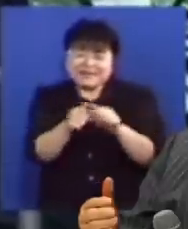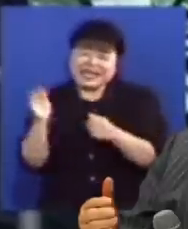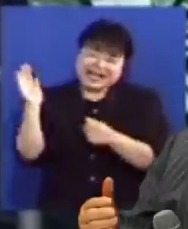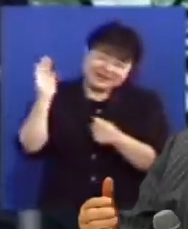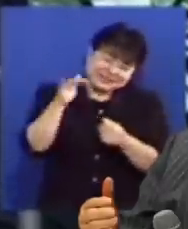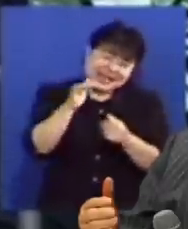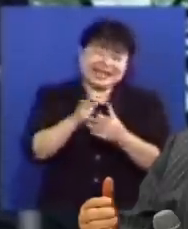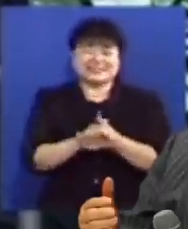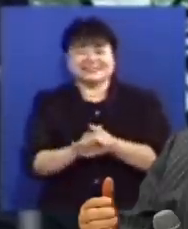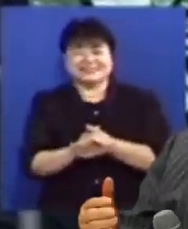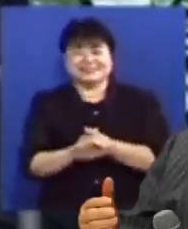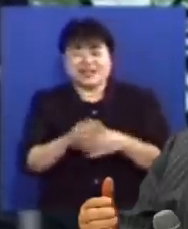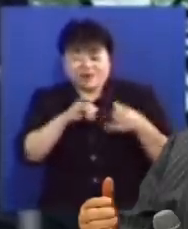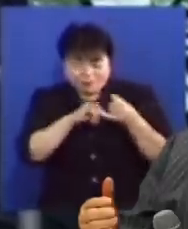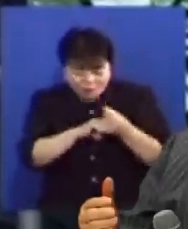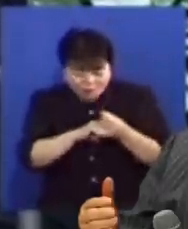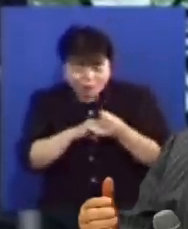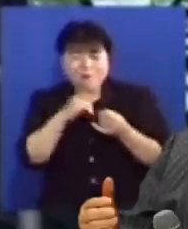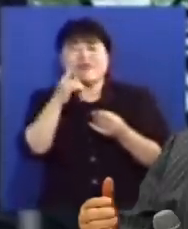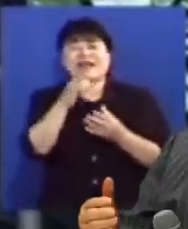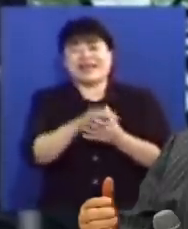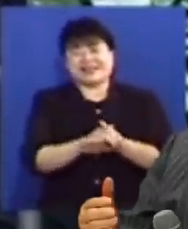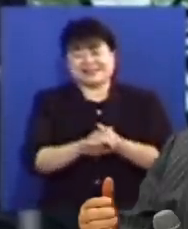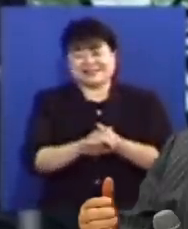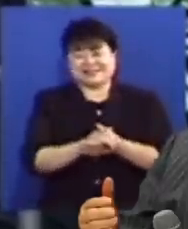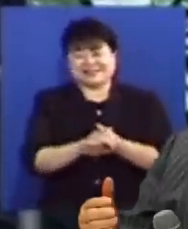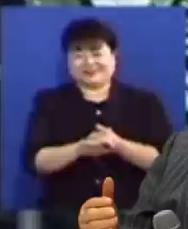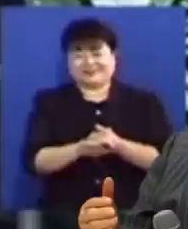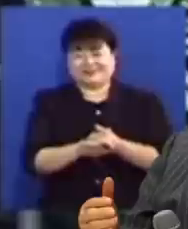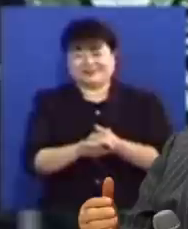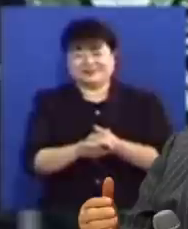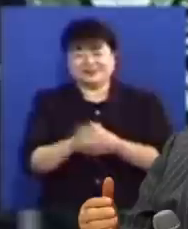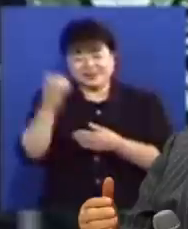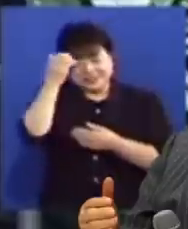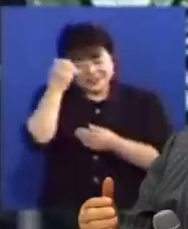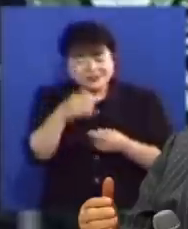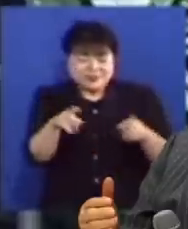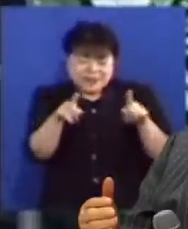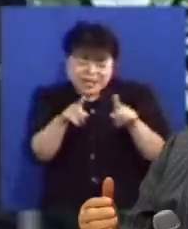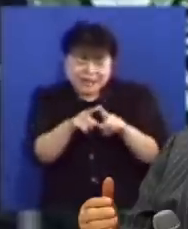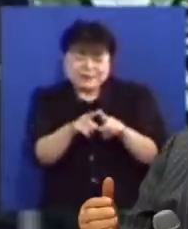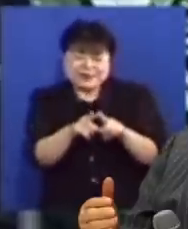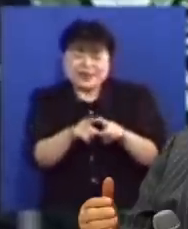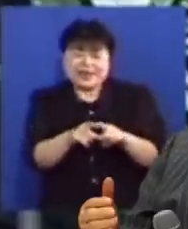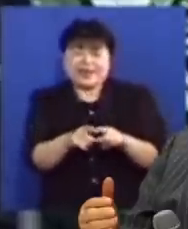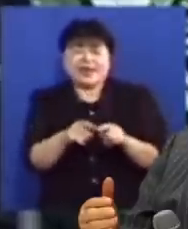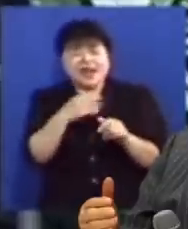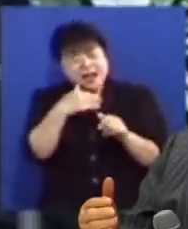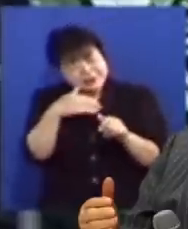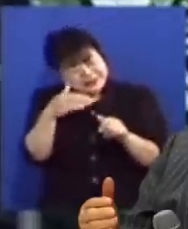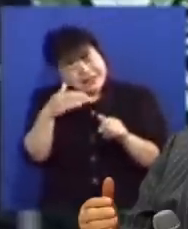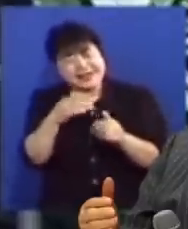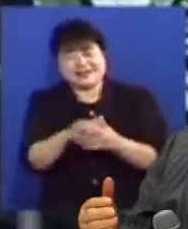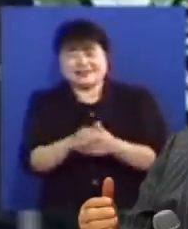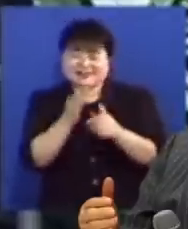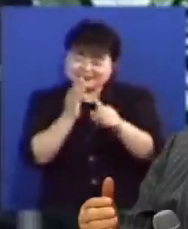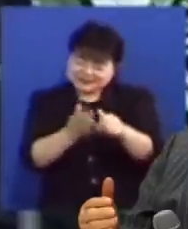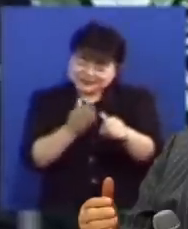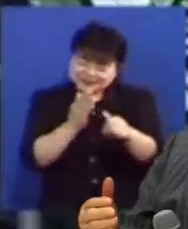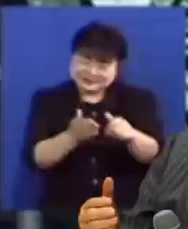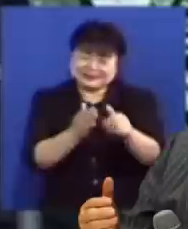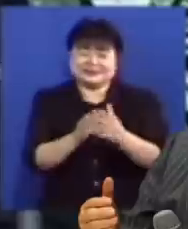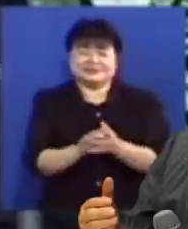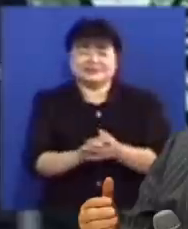꼭 그 말을 합니다 Dear Holy Spirit Let's Go 함께 갑시다 성령님